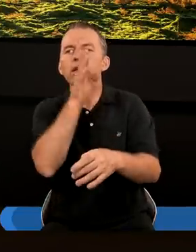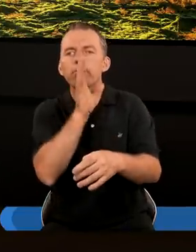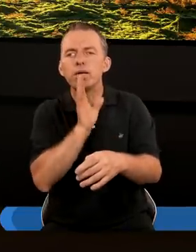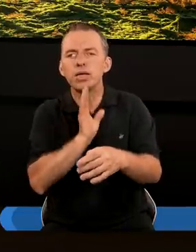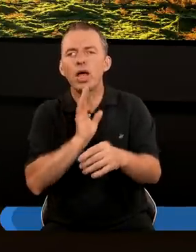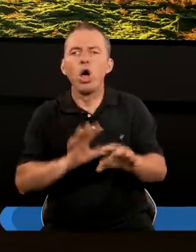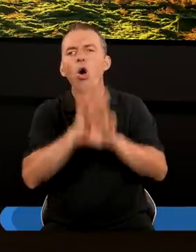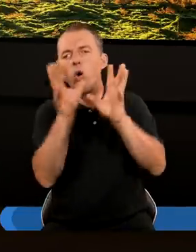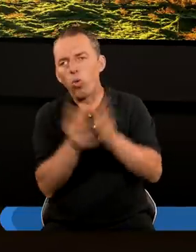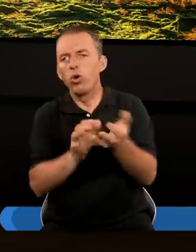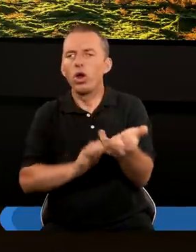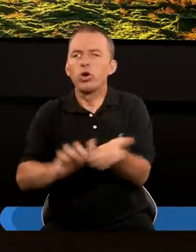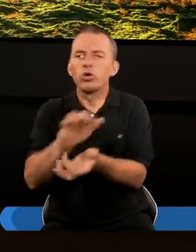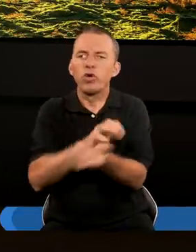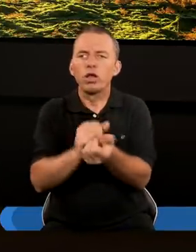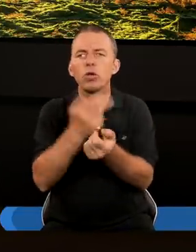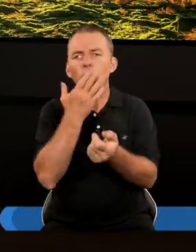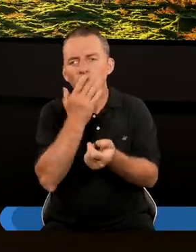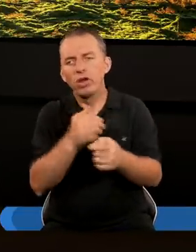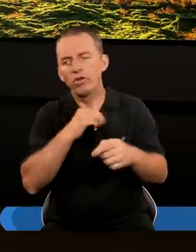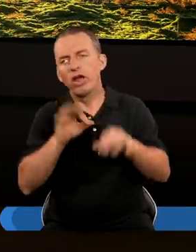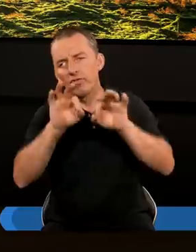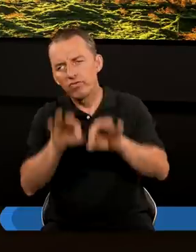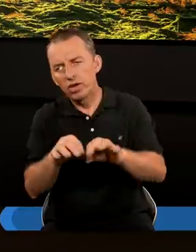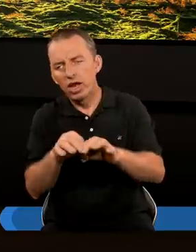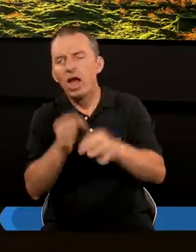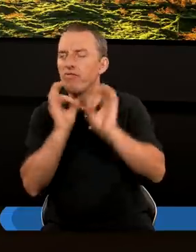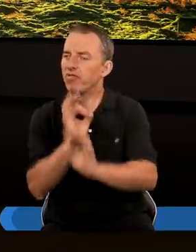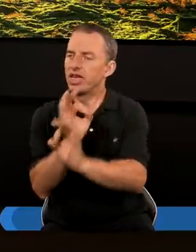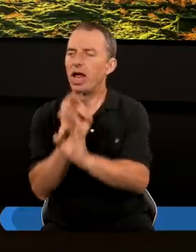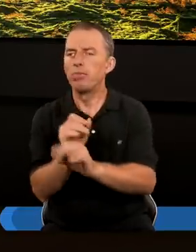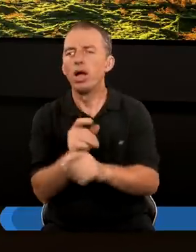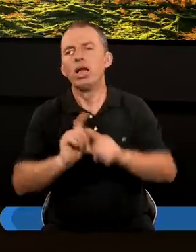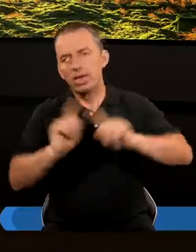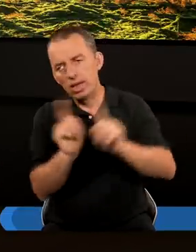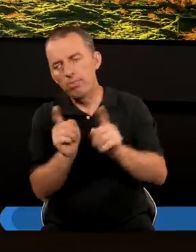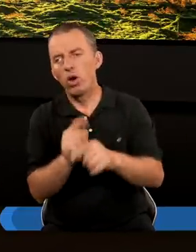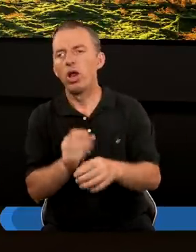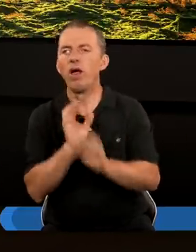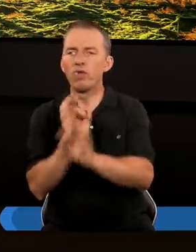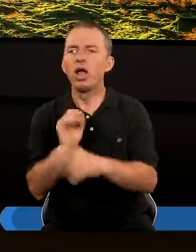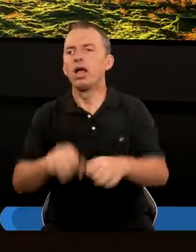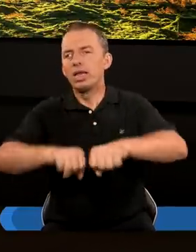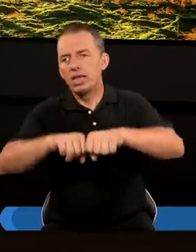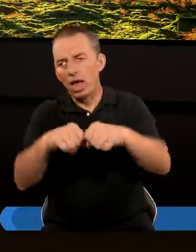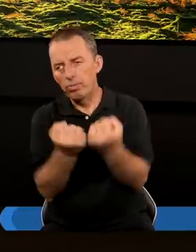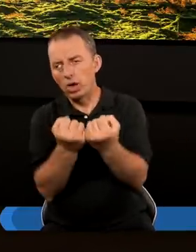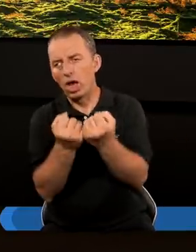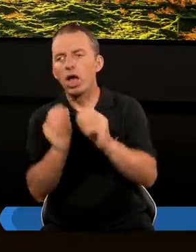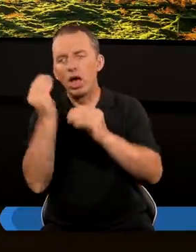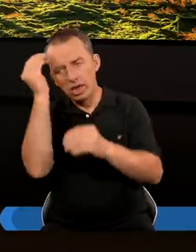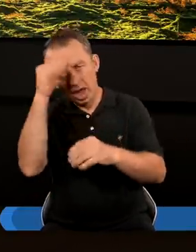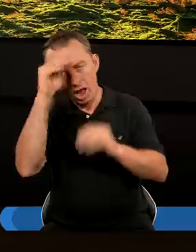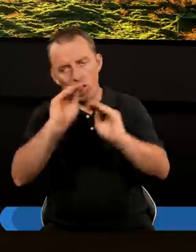misję Ogólnoświatową Próbuje tym winem I tutaj ciekawy jest symbol Pojawia się wino Jako Zepsuta